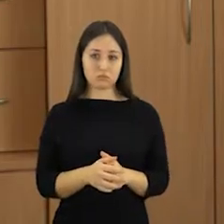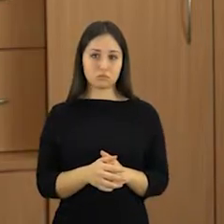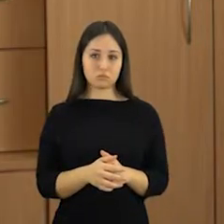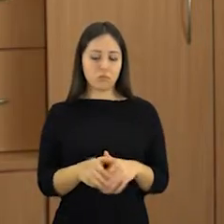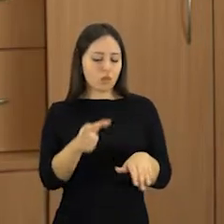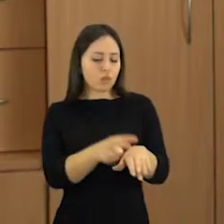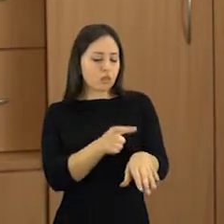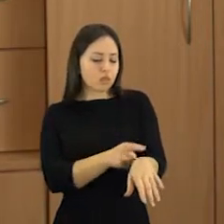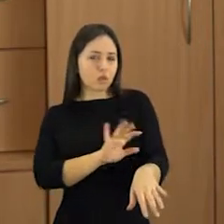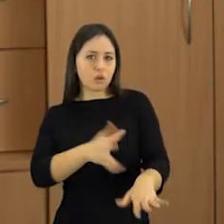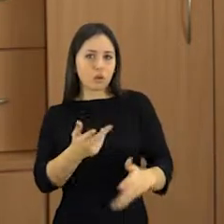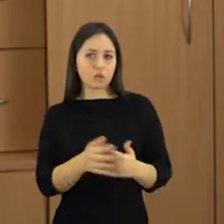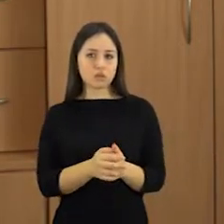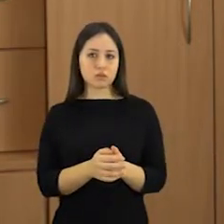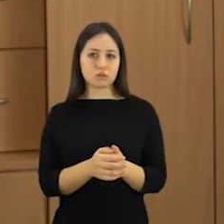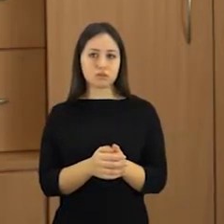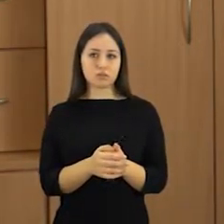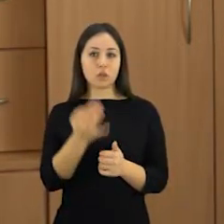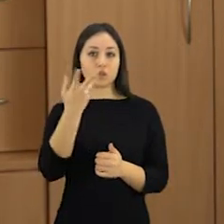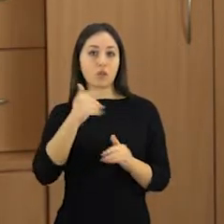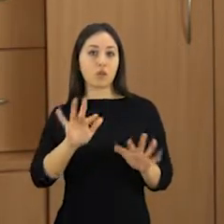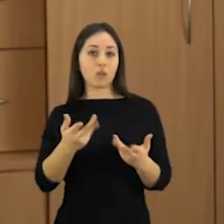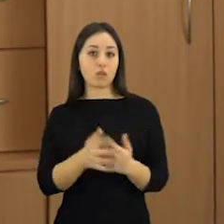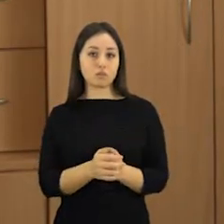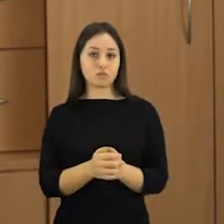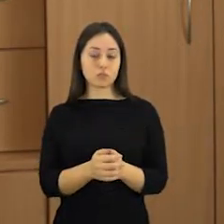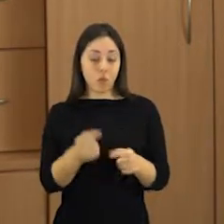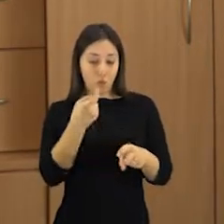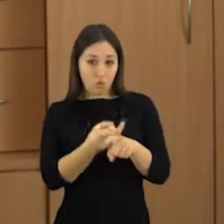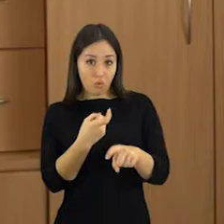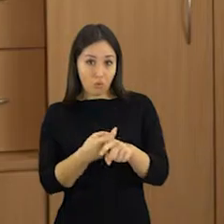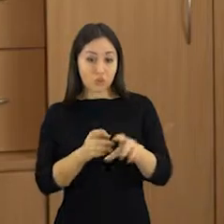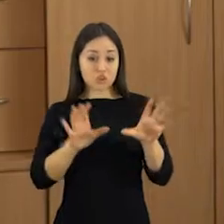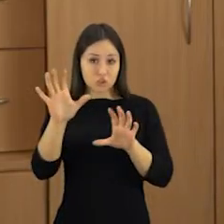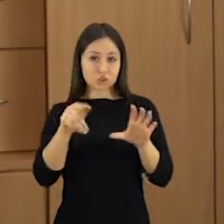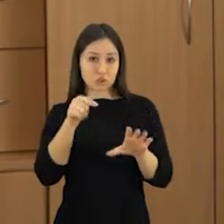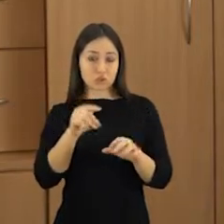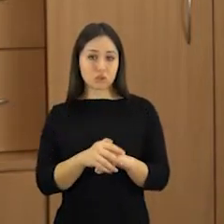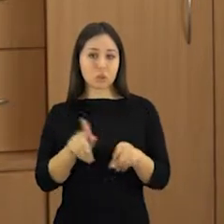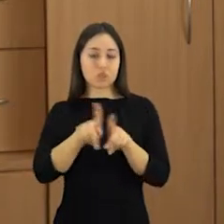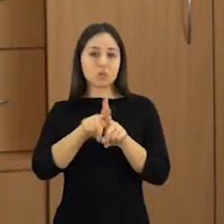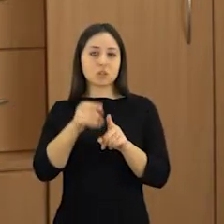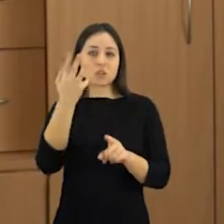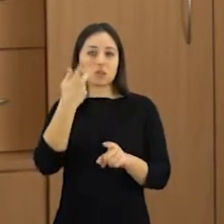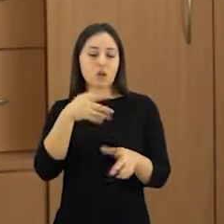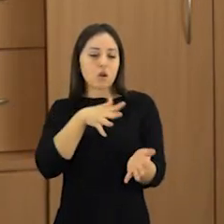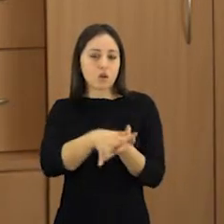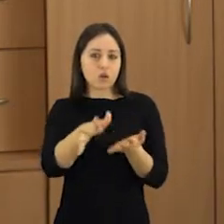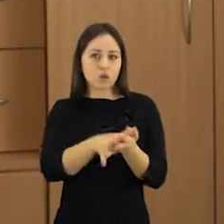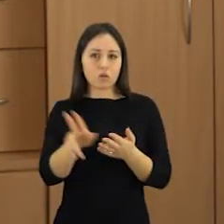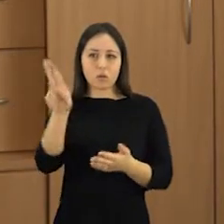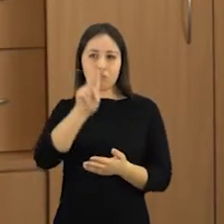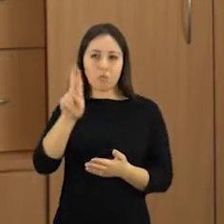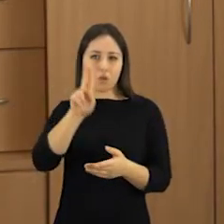procesas. Bėrimas dažniausiai būna šlaunų, sėdmenų, srytyje ir jis būna jamoraginis, kraujostrumos,